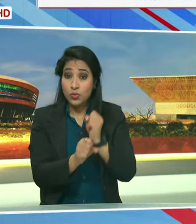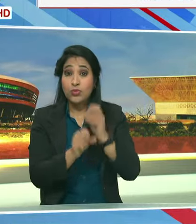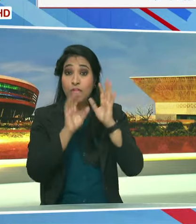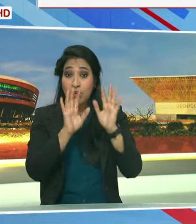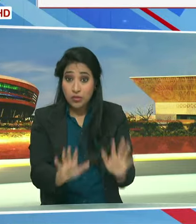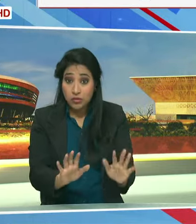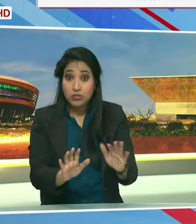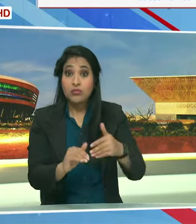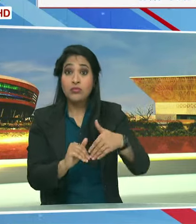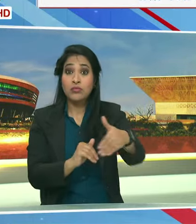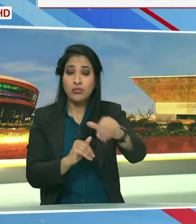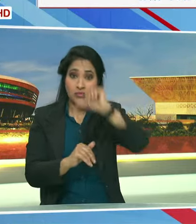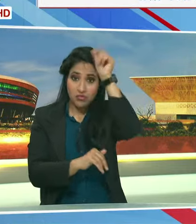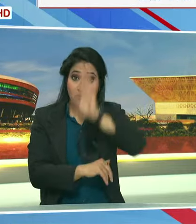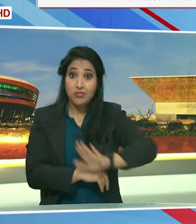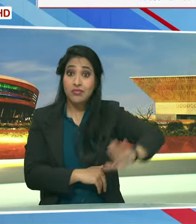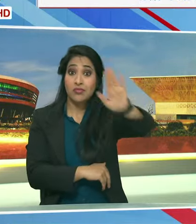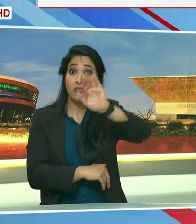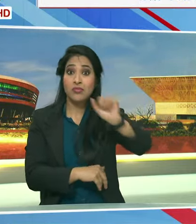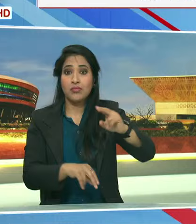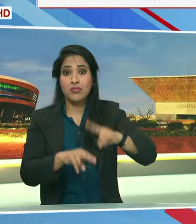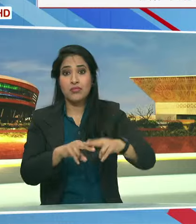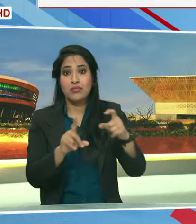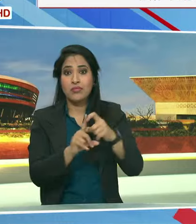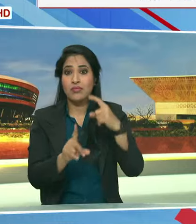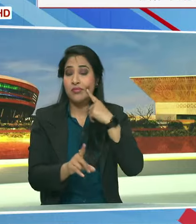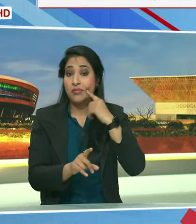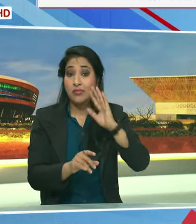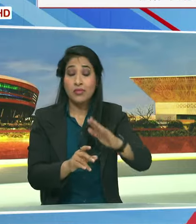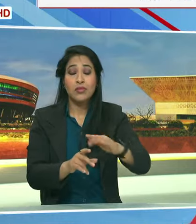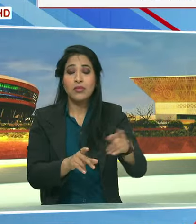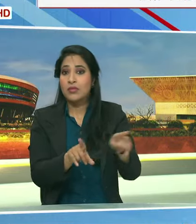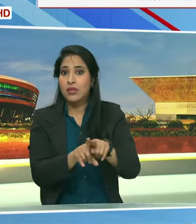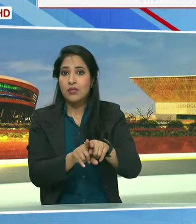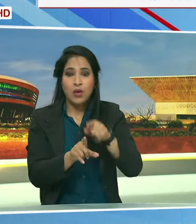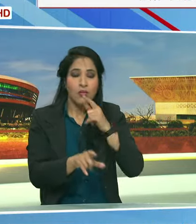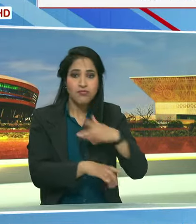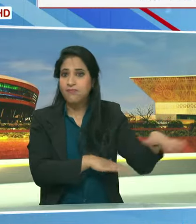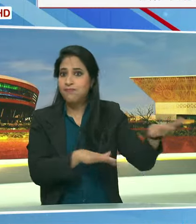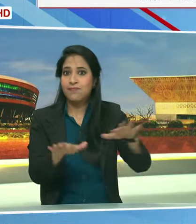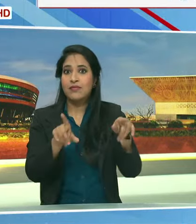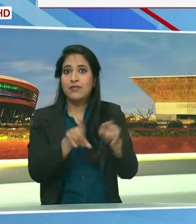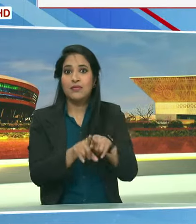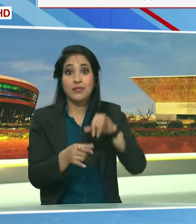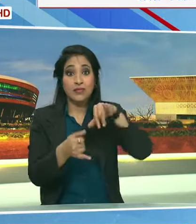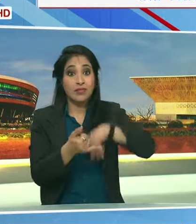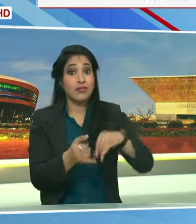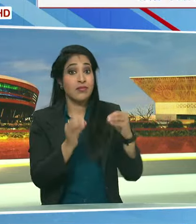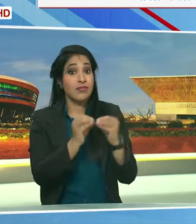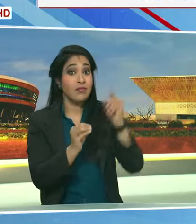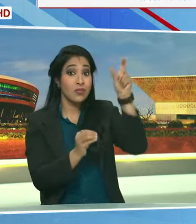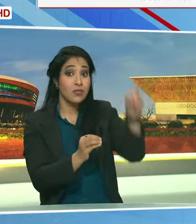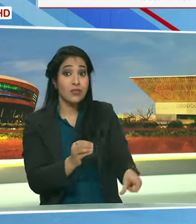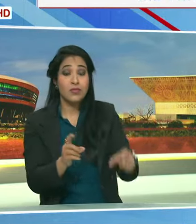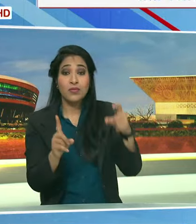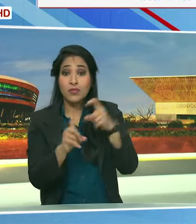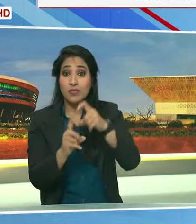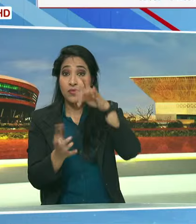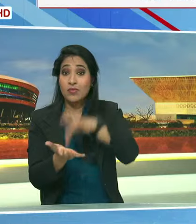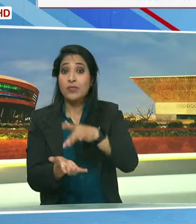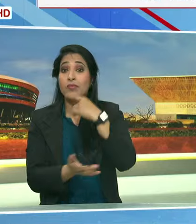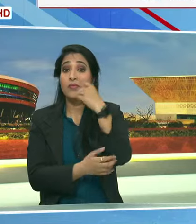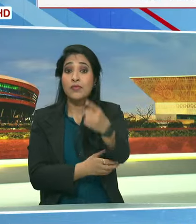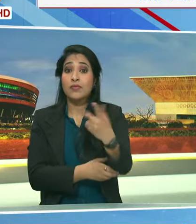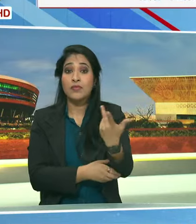आती है तो देश में FDI की बार आ सकती है संजीव बजाज ने दावोश में